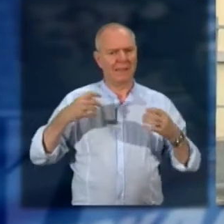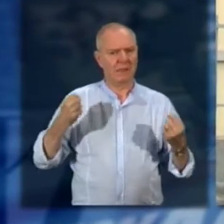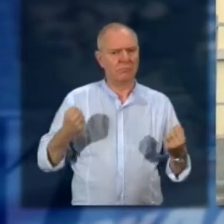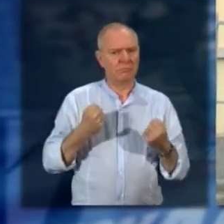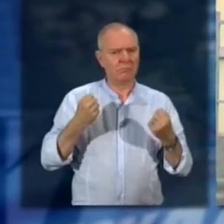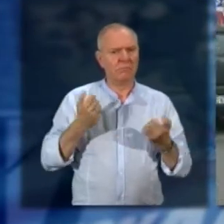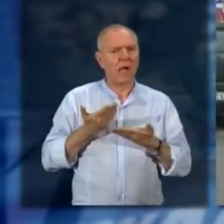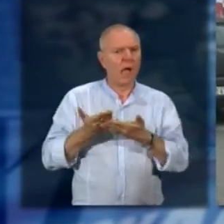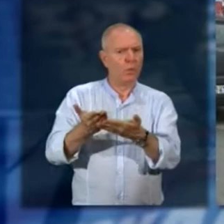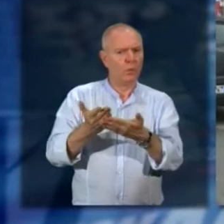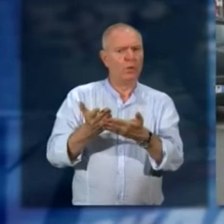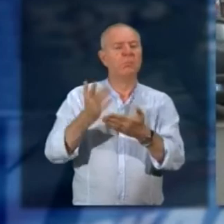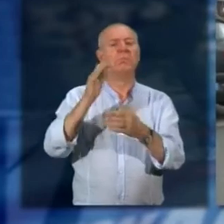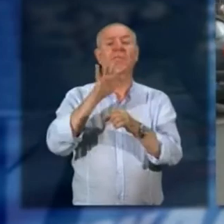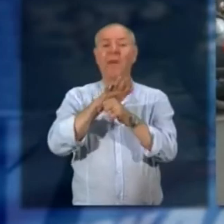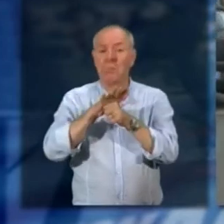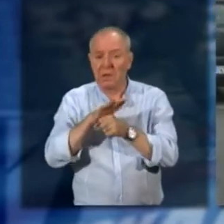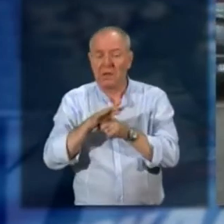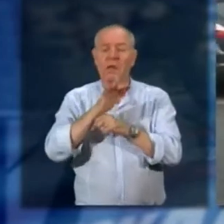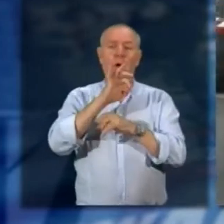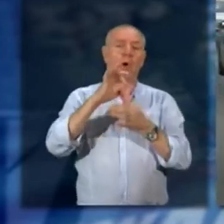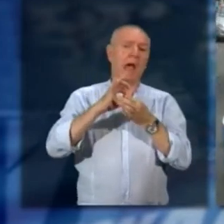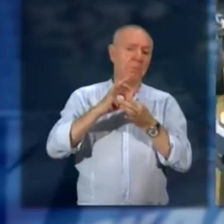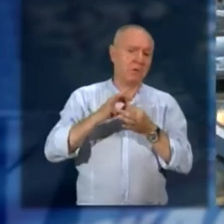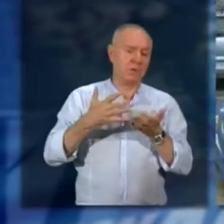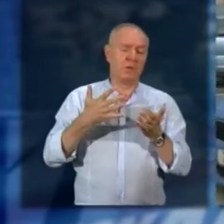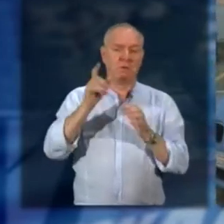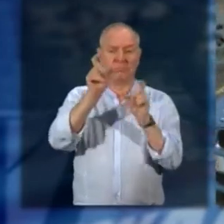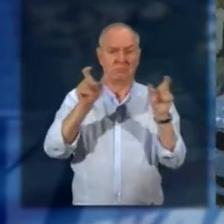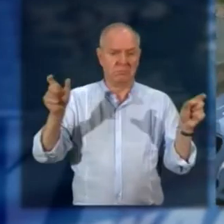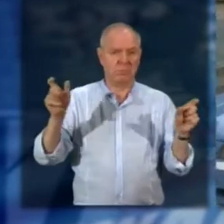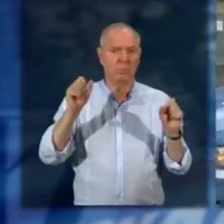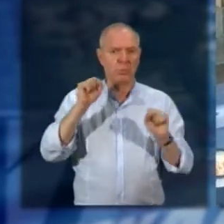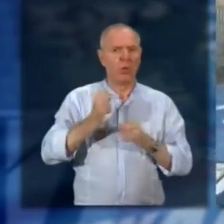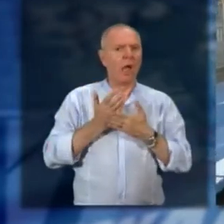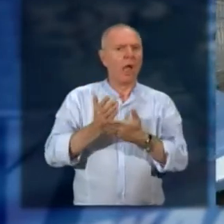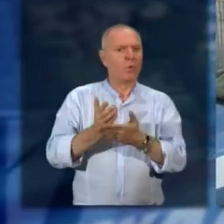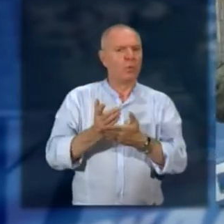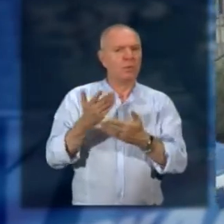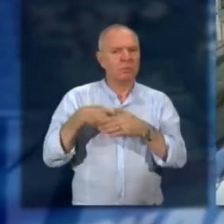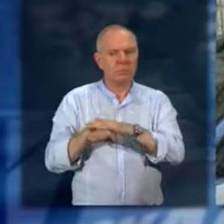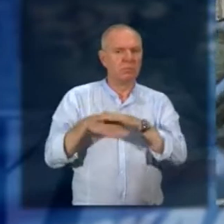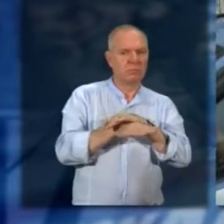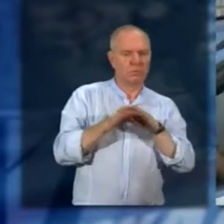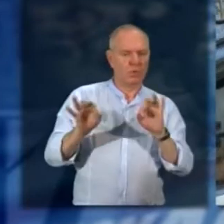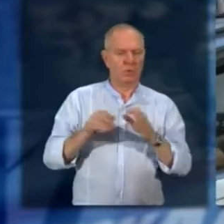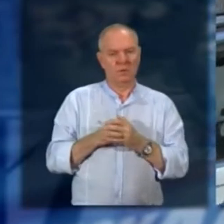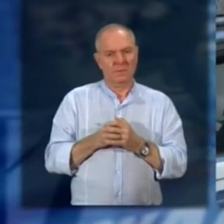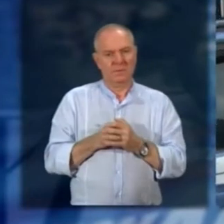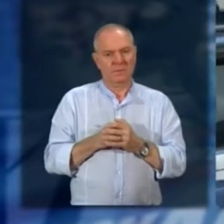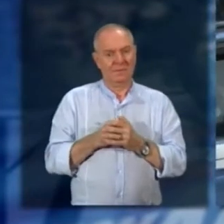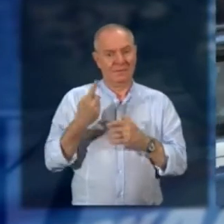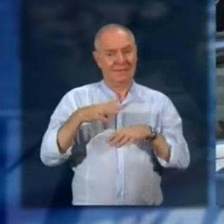conoscenti e familiari, alcuni dei quali complici, ma anche di amici che potevano supportare le richieste di aiuto. Rete di